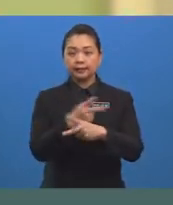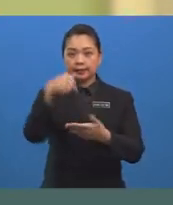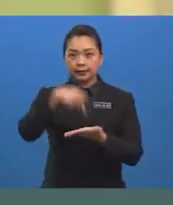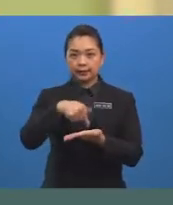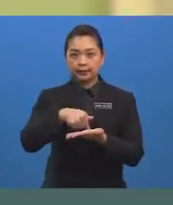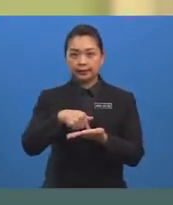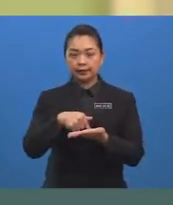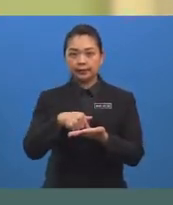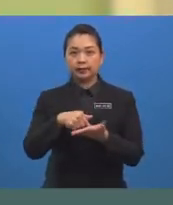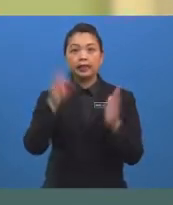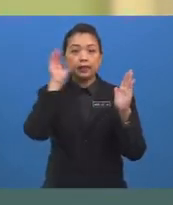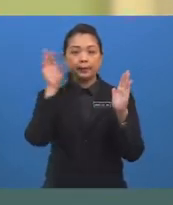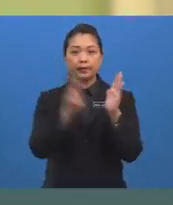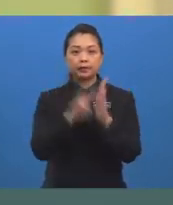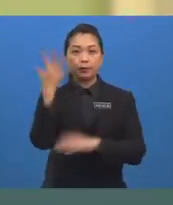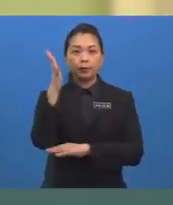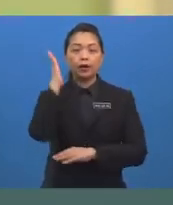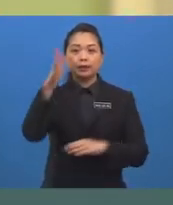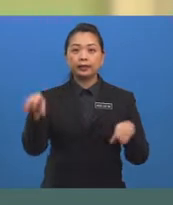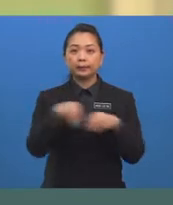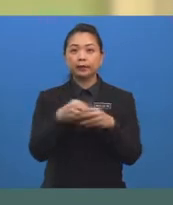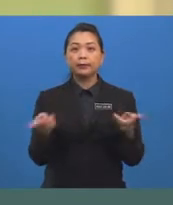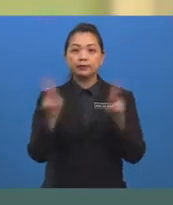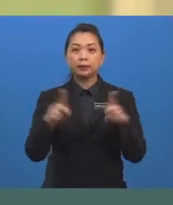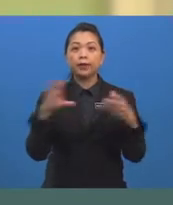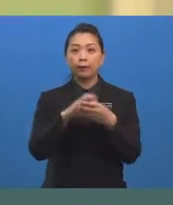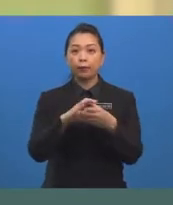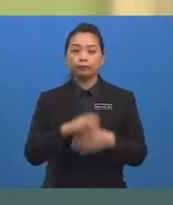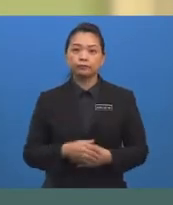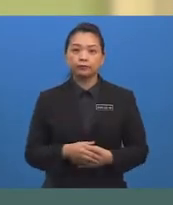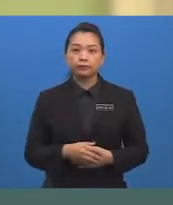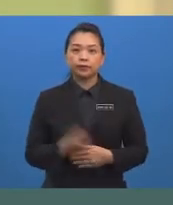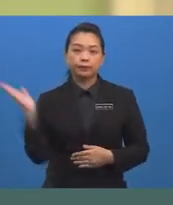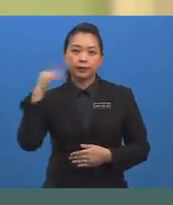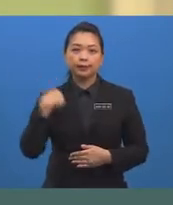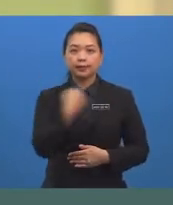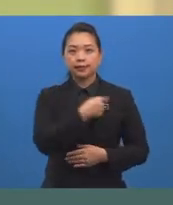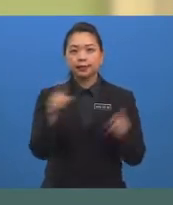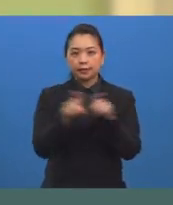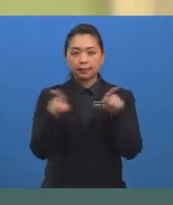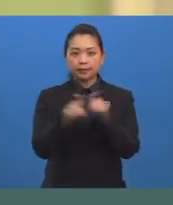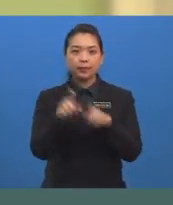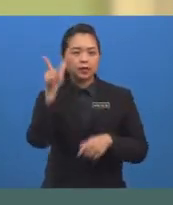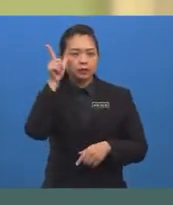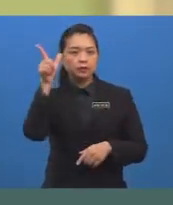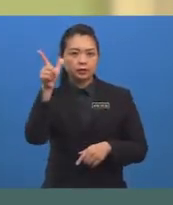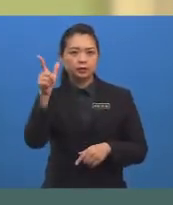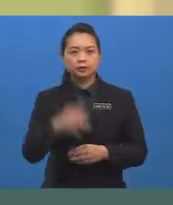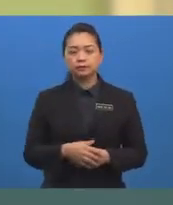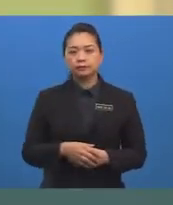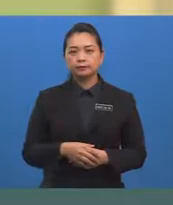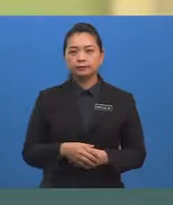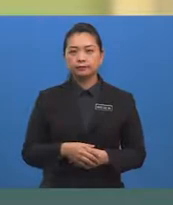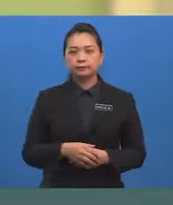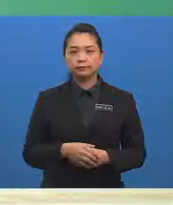akan melibatkan peristiwa yang bergabung Mari kita sama-sama perhatikan gambar